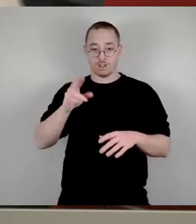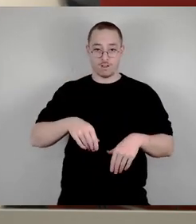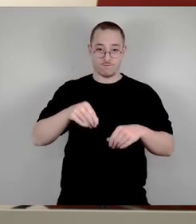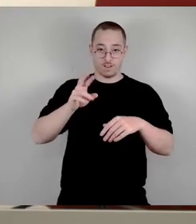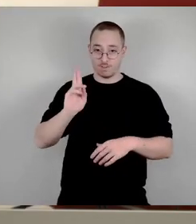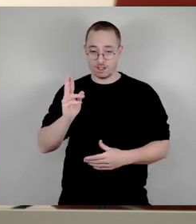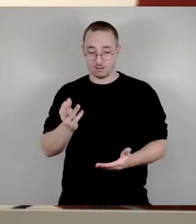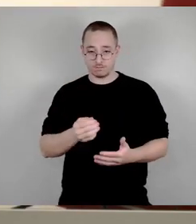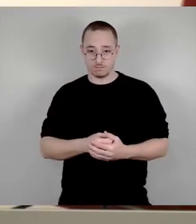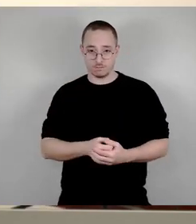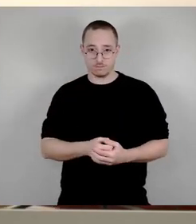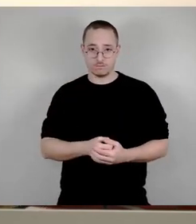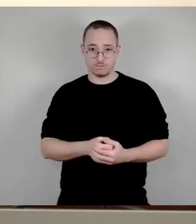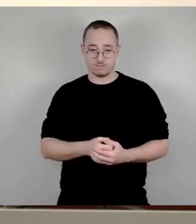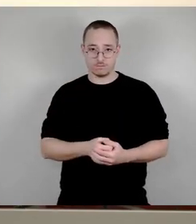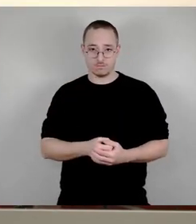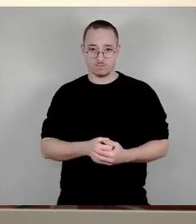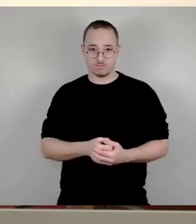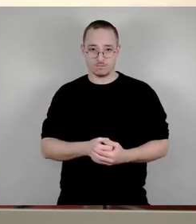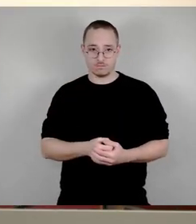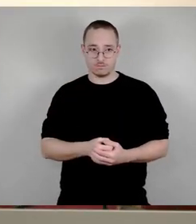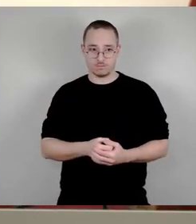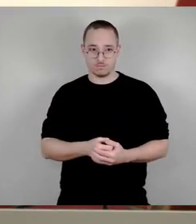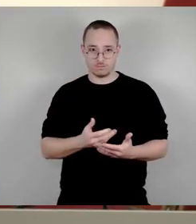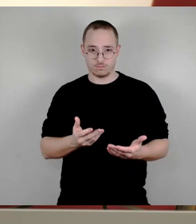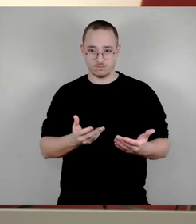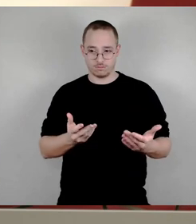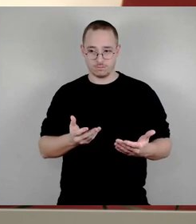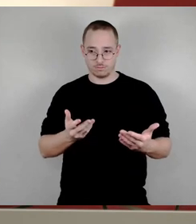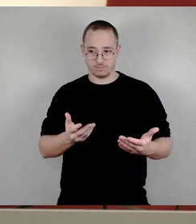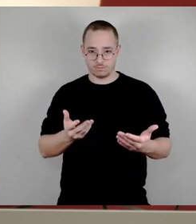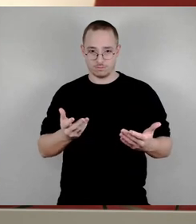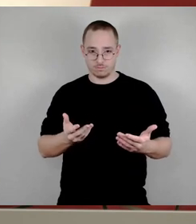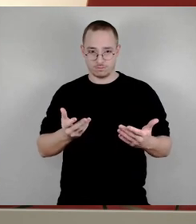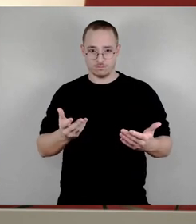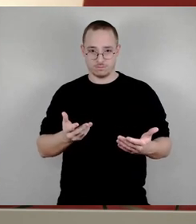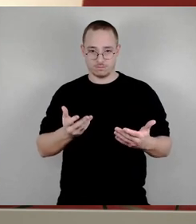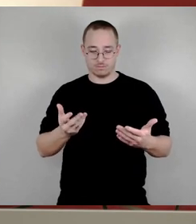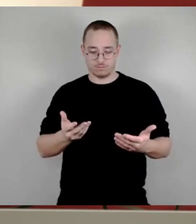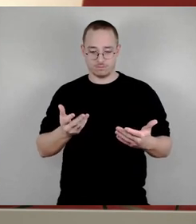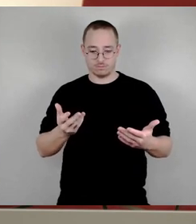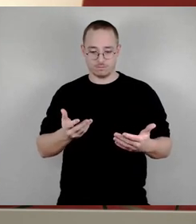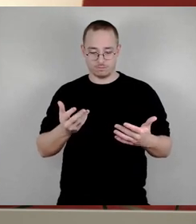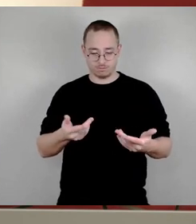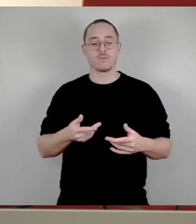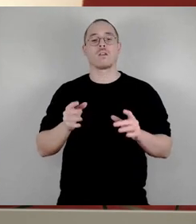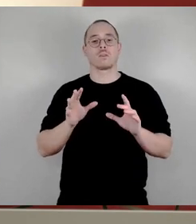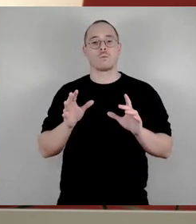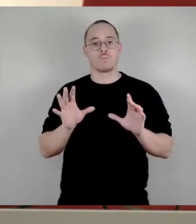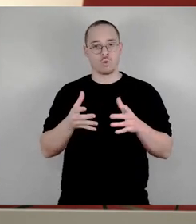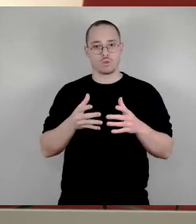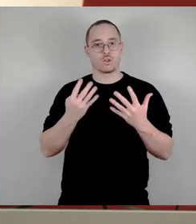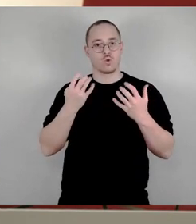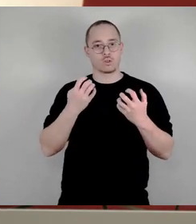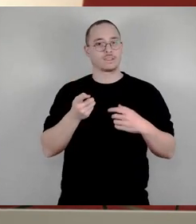dann in die Debatte und in die Fraktionsrunde, die mit Bündnis 90 die Grünen beginnen würde. Herr Schäubert,